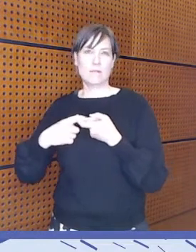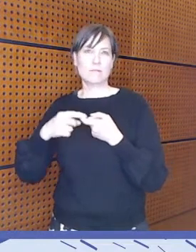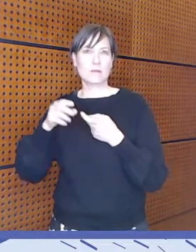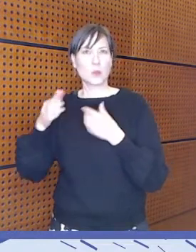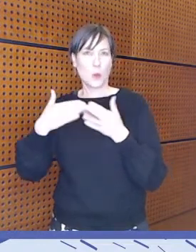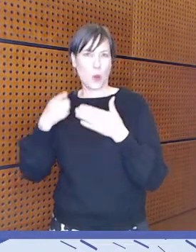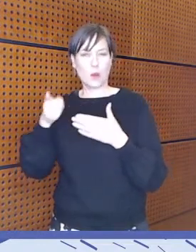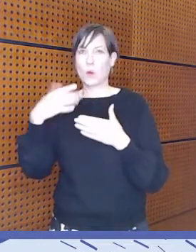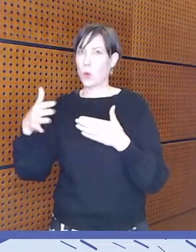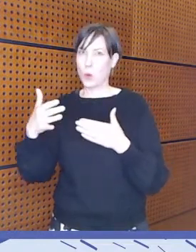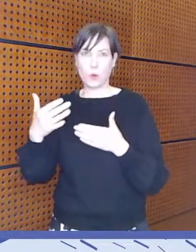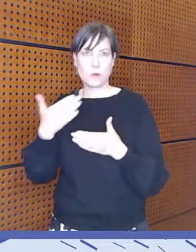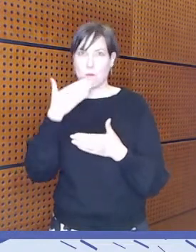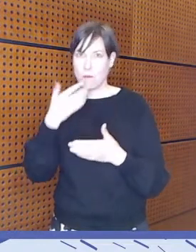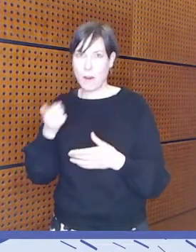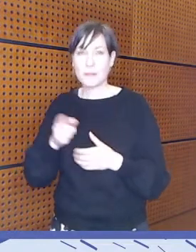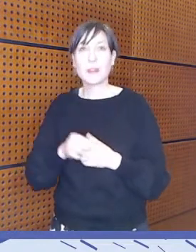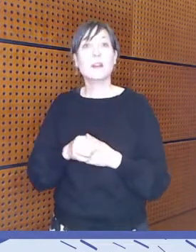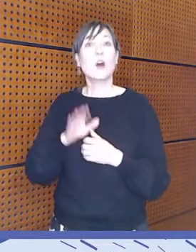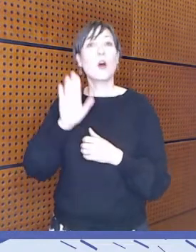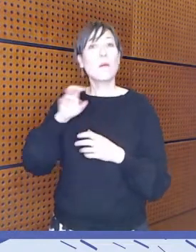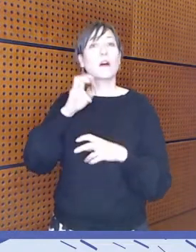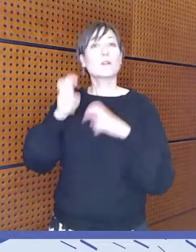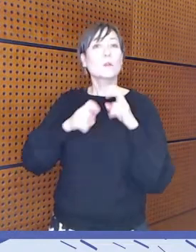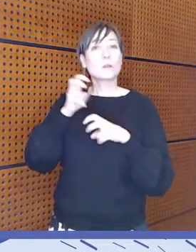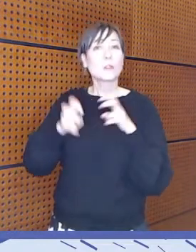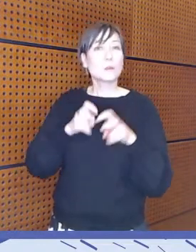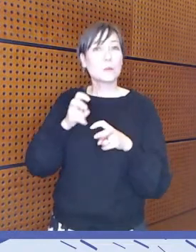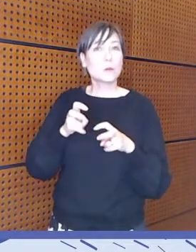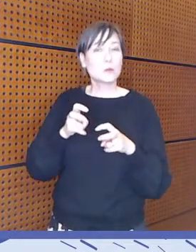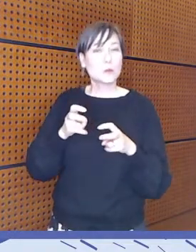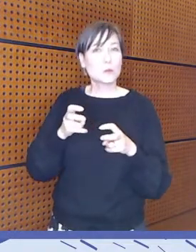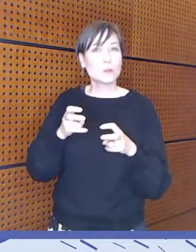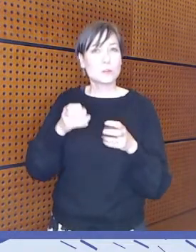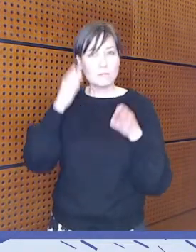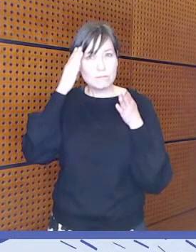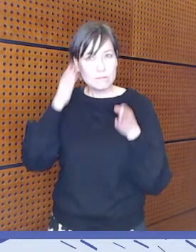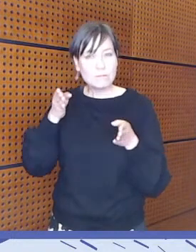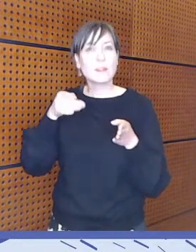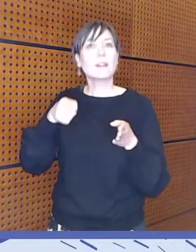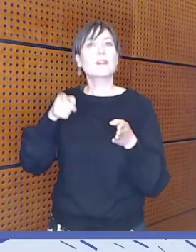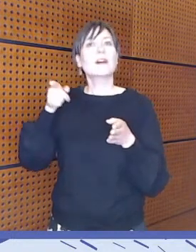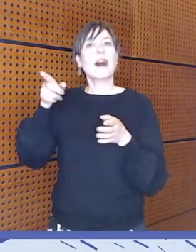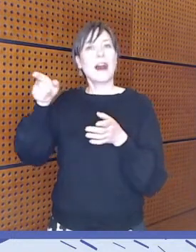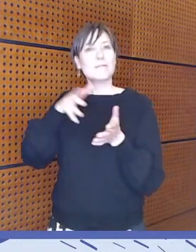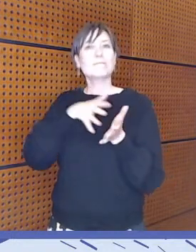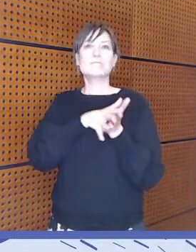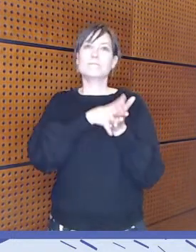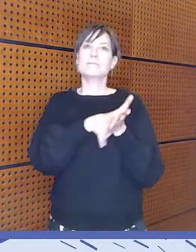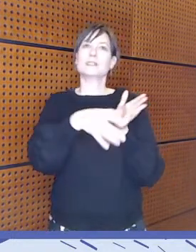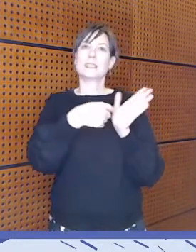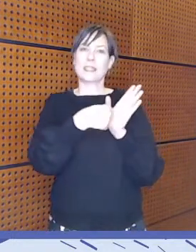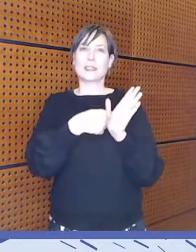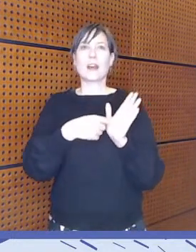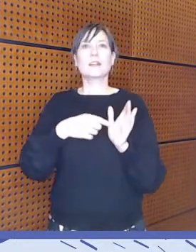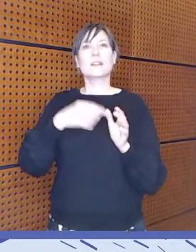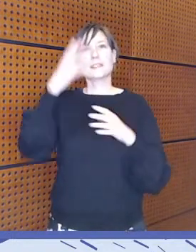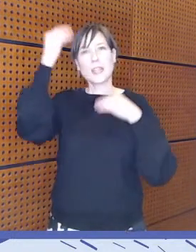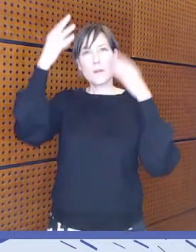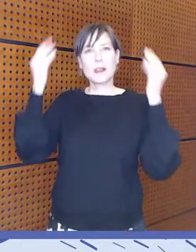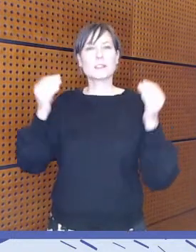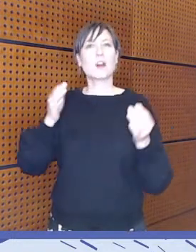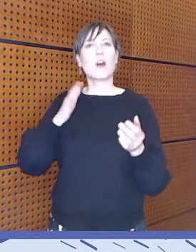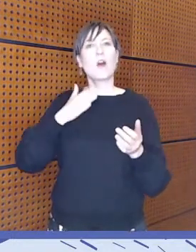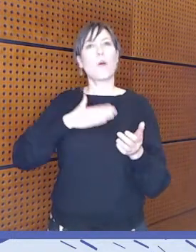Hän on tutkimuksissaan selittänyt saamelaisten maa-oikeuksia sitä